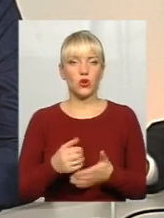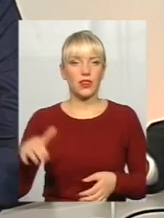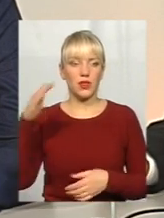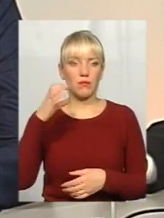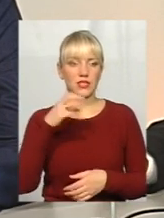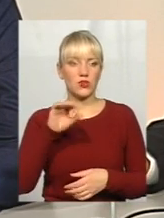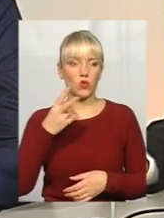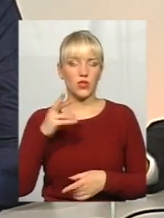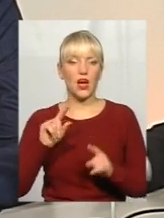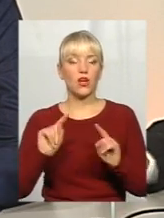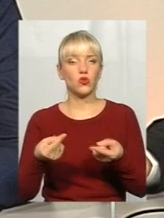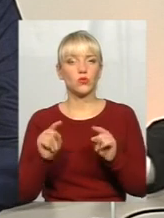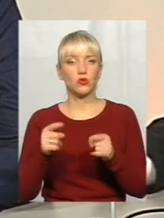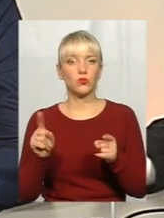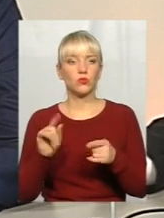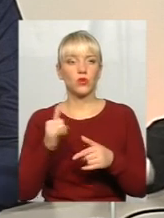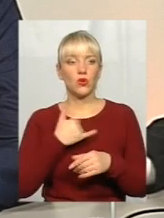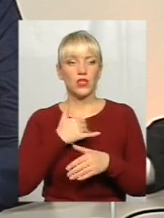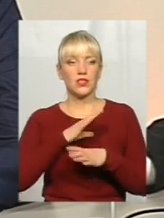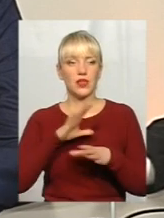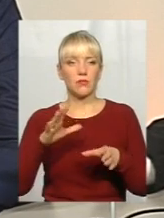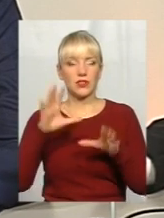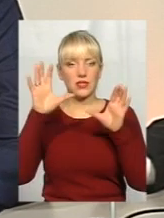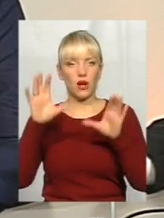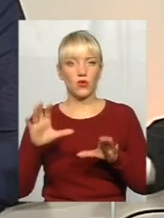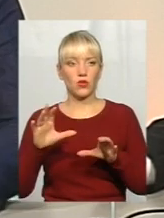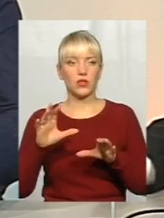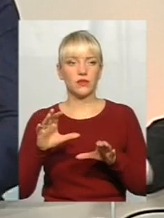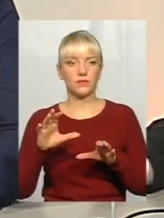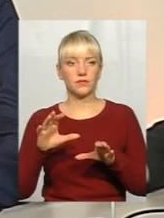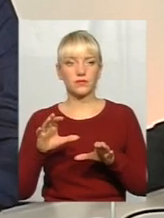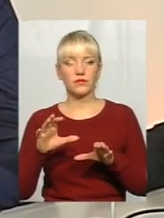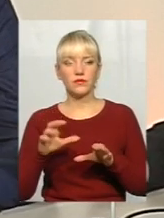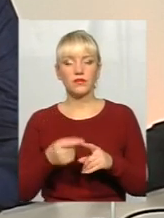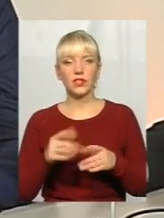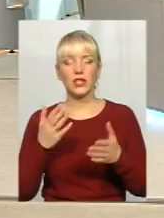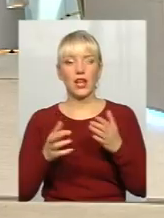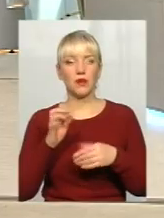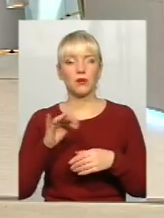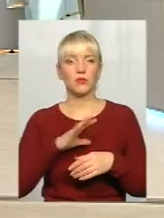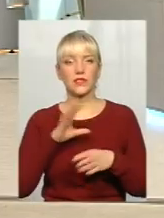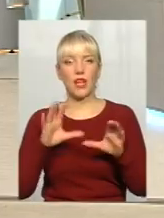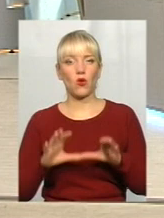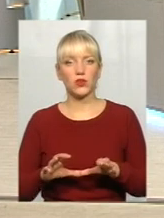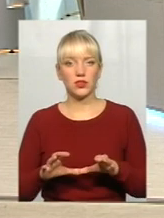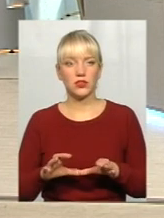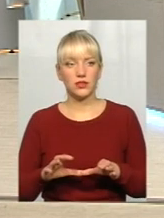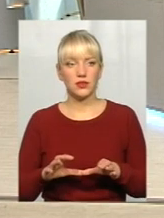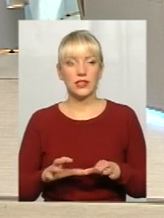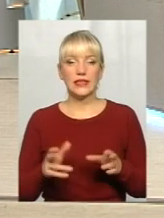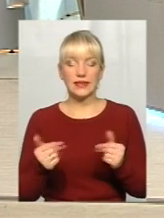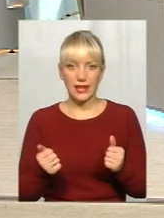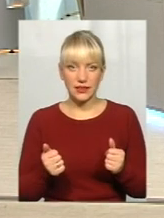і так далі. А чому? А тому, що в нас таки немає закону про імпічмент. Мені здається, якби був закон про імпічмент. імпічмент немає, Так,